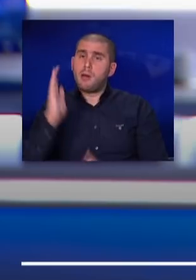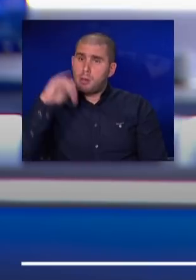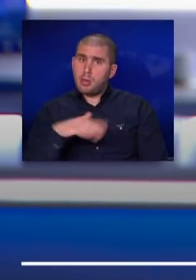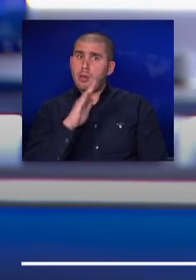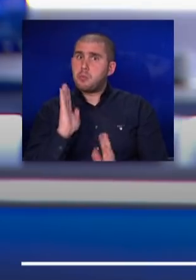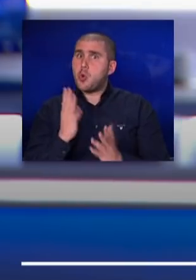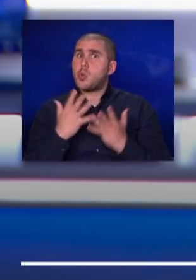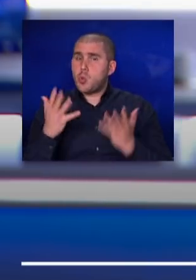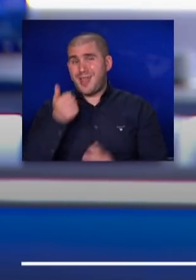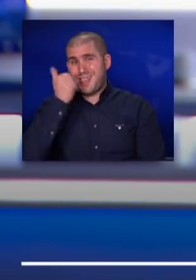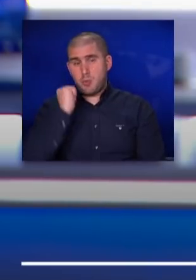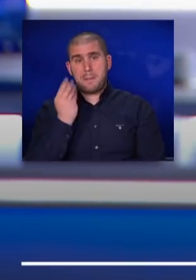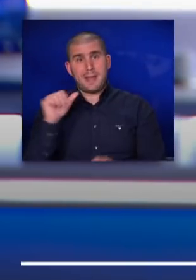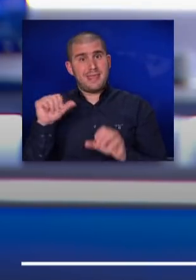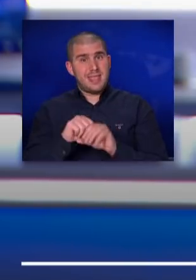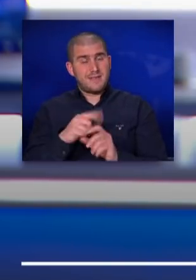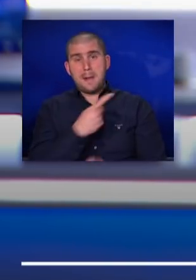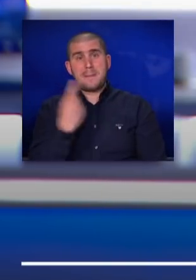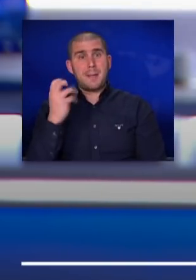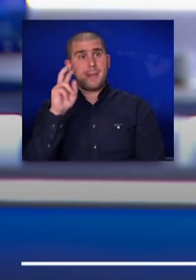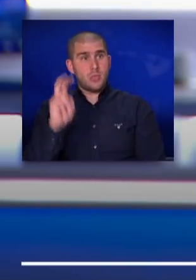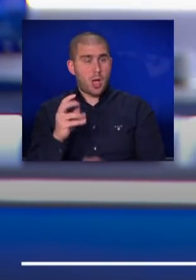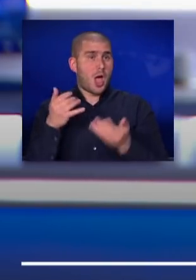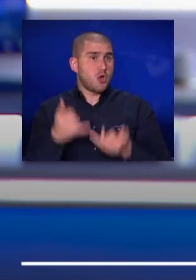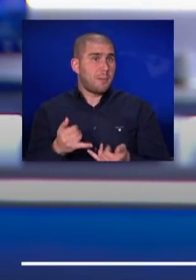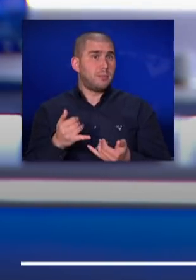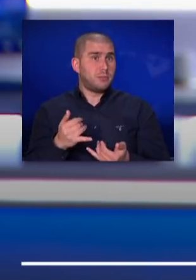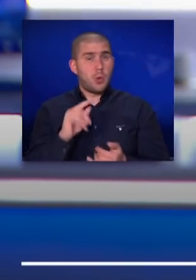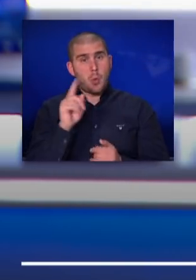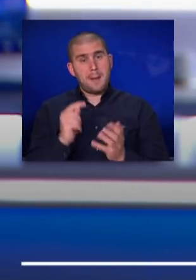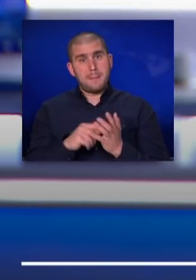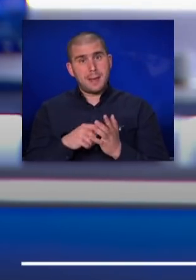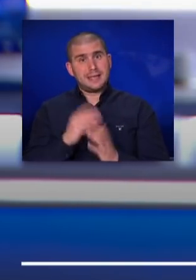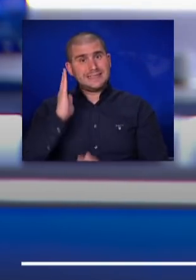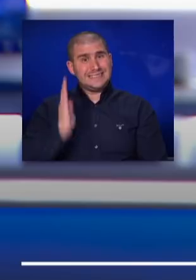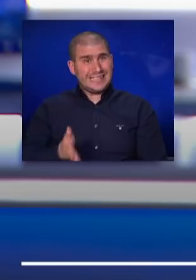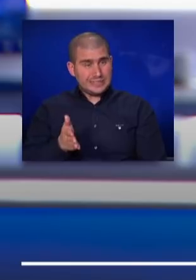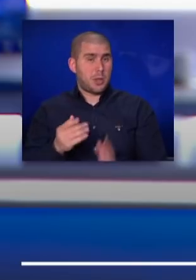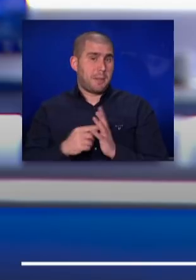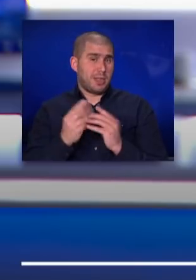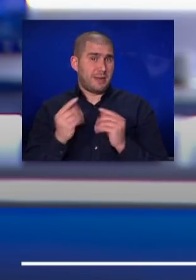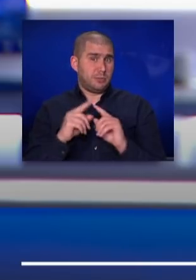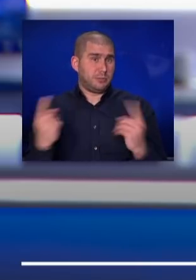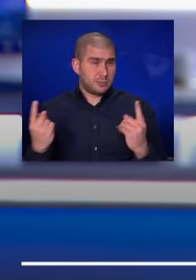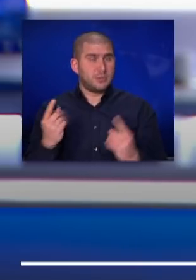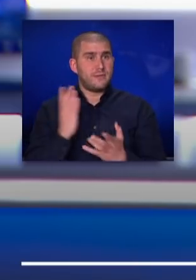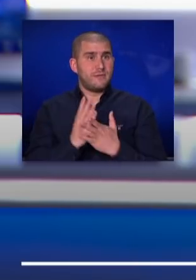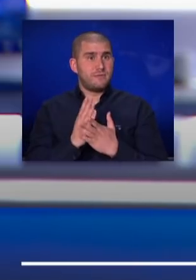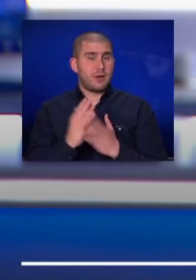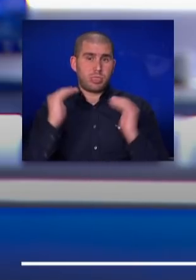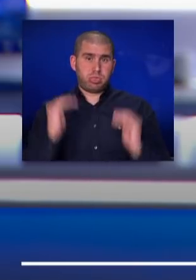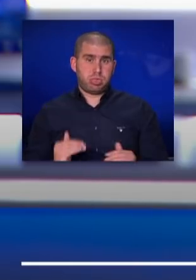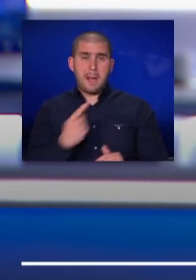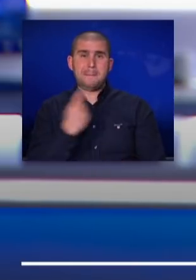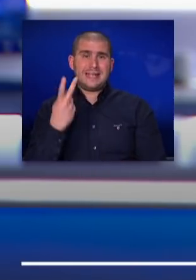גדולה. אם אתמול מחיר הנפט הגיע ל-140 דולר, היום, אולי בעקבות הסנקציות, אולי בעקבות דברים אחרים, הוא כבר צונה חזרה ל